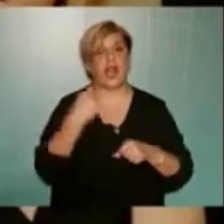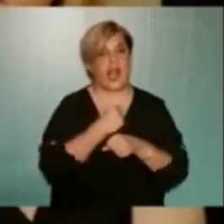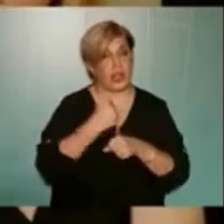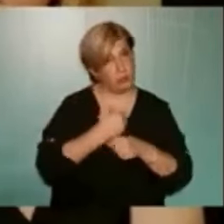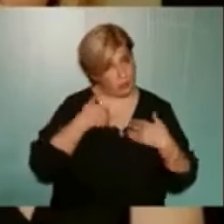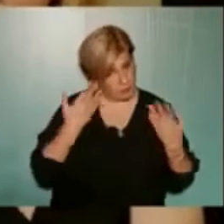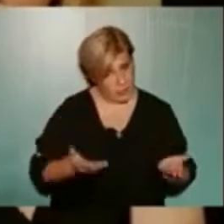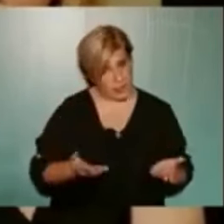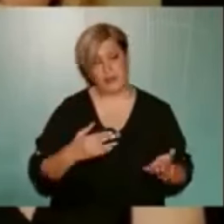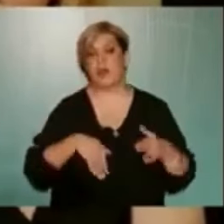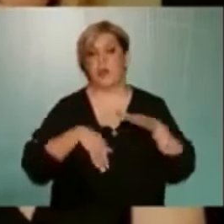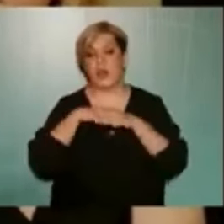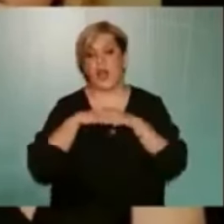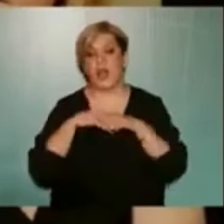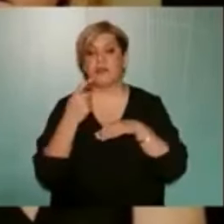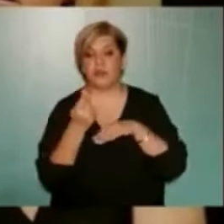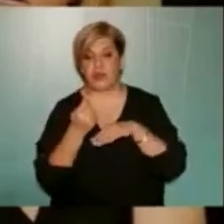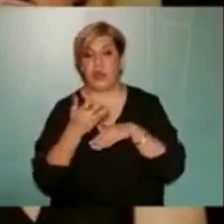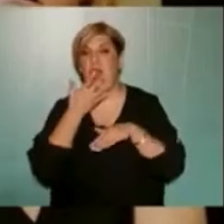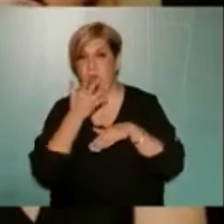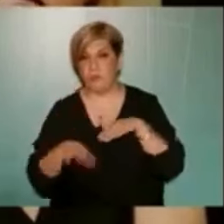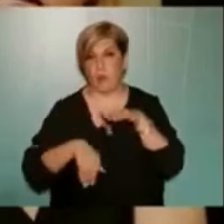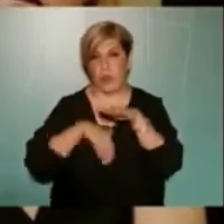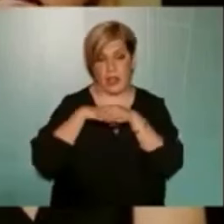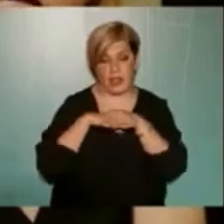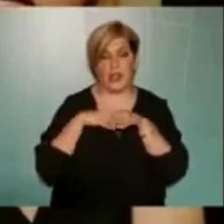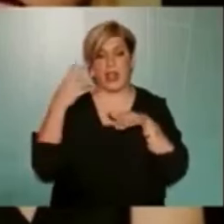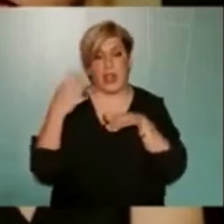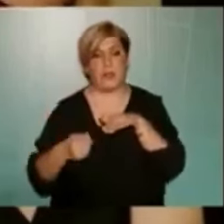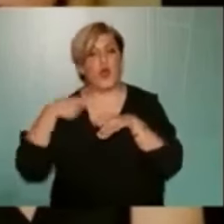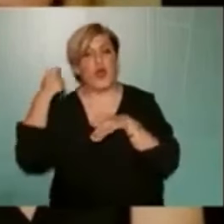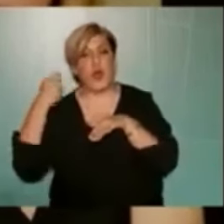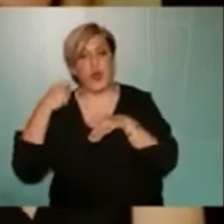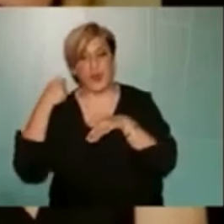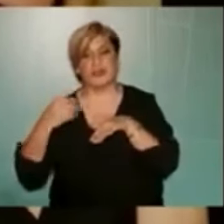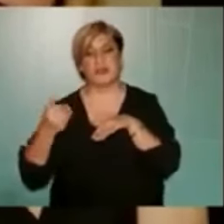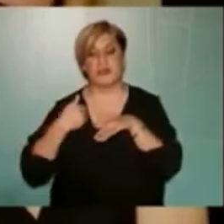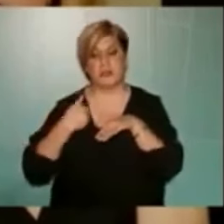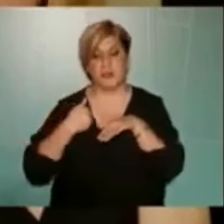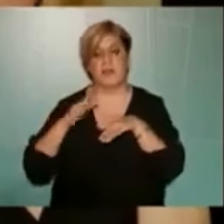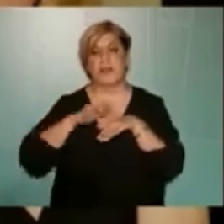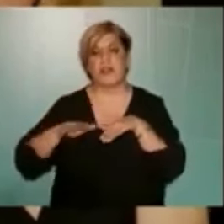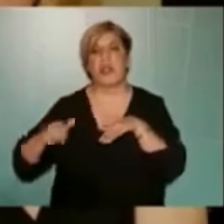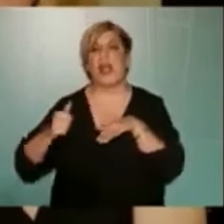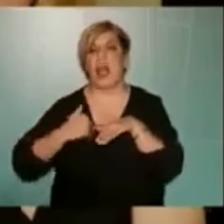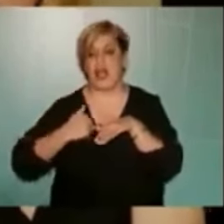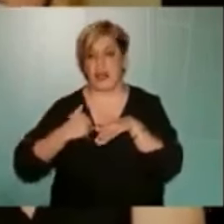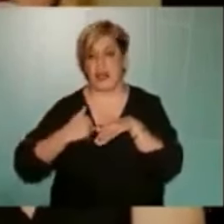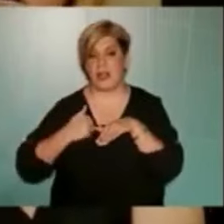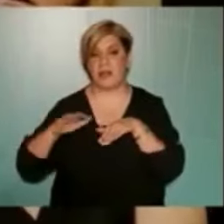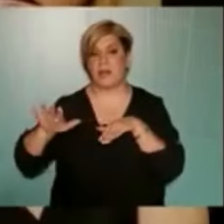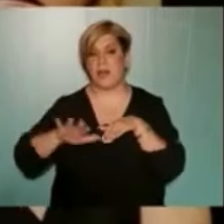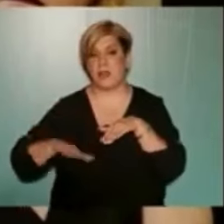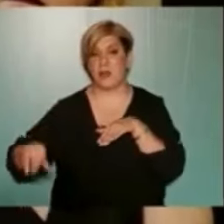εργαζόμενοι, οριακά με το μισθό και τα έξοδά τους έχουμε γονείς που έρχονται στη δική μας παιδική χαρά από την